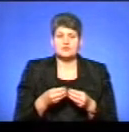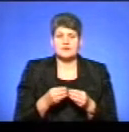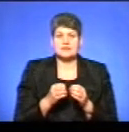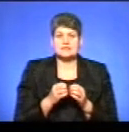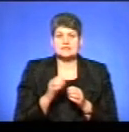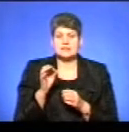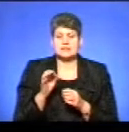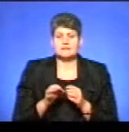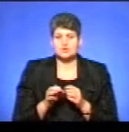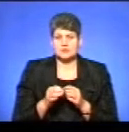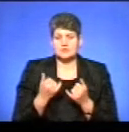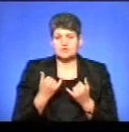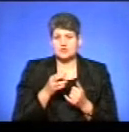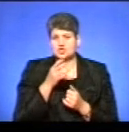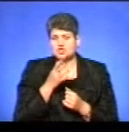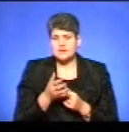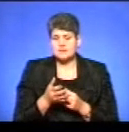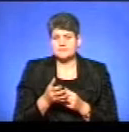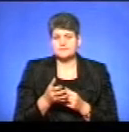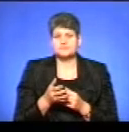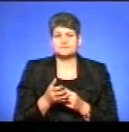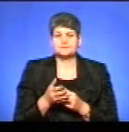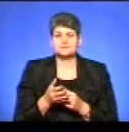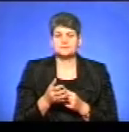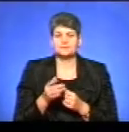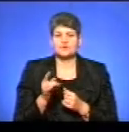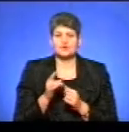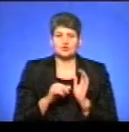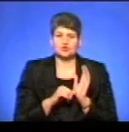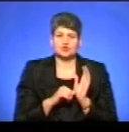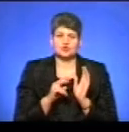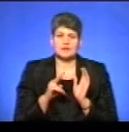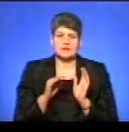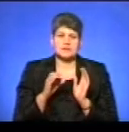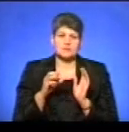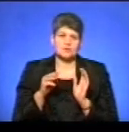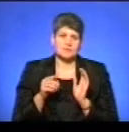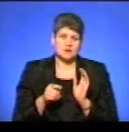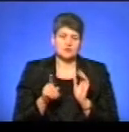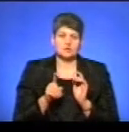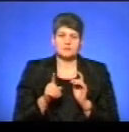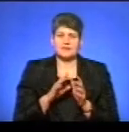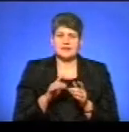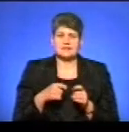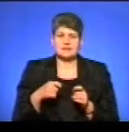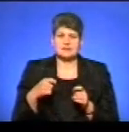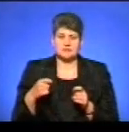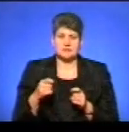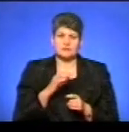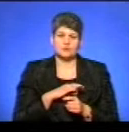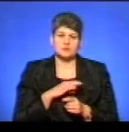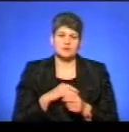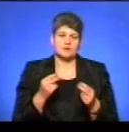На даний час, 6 листопада, щоб не затримувати освоєння